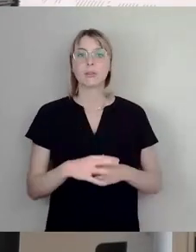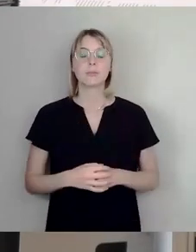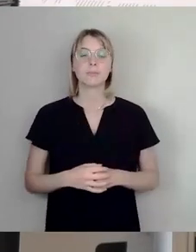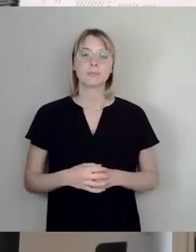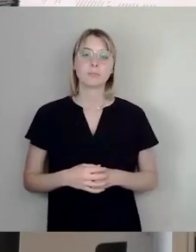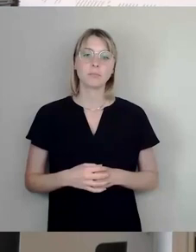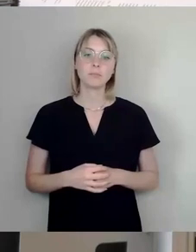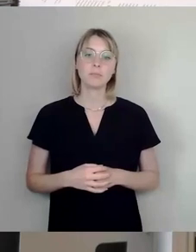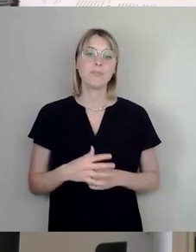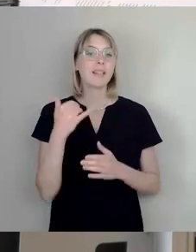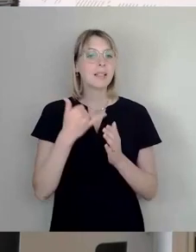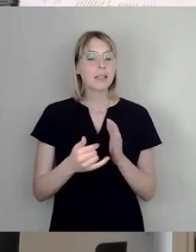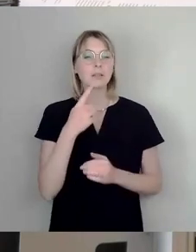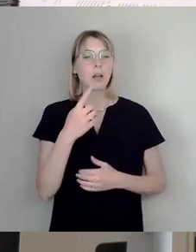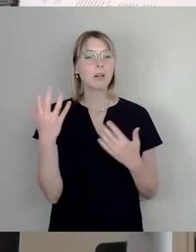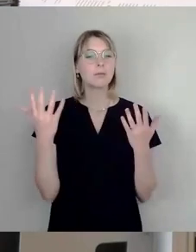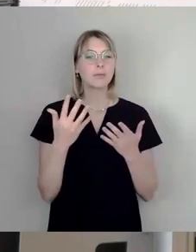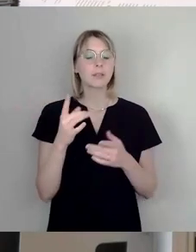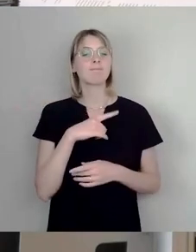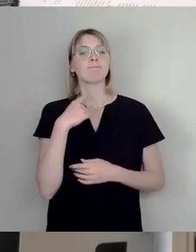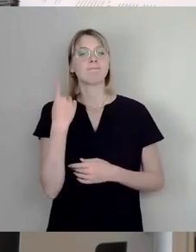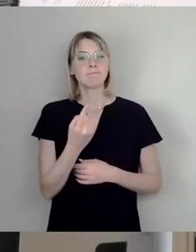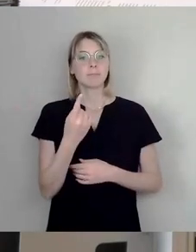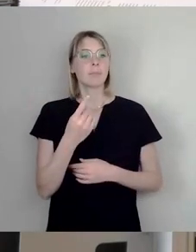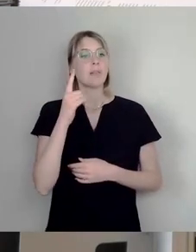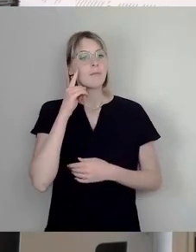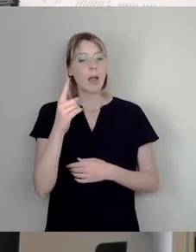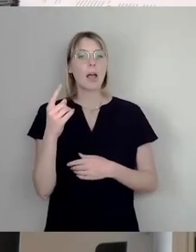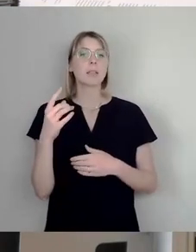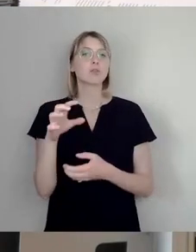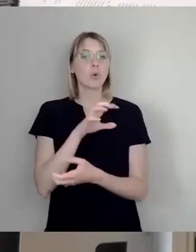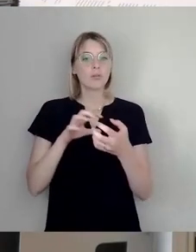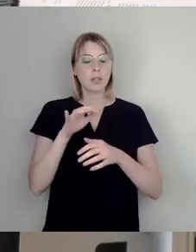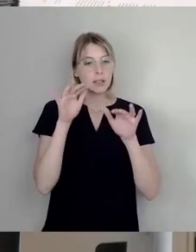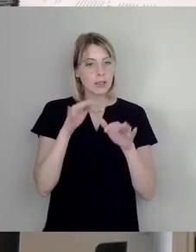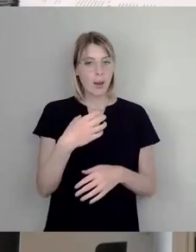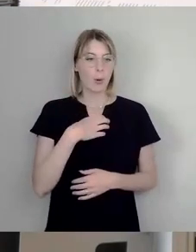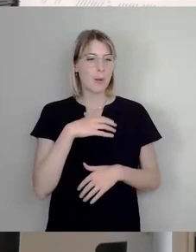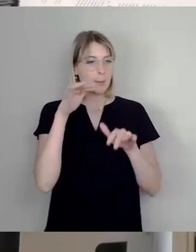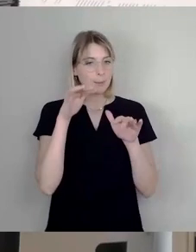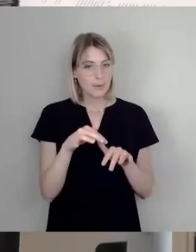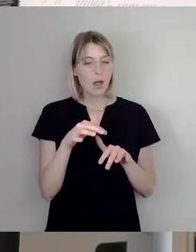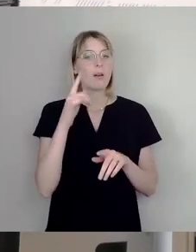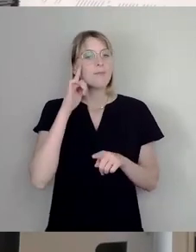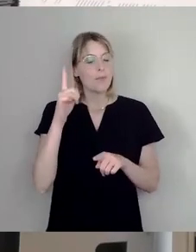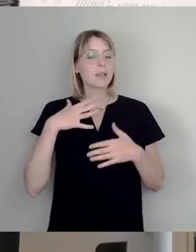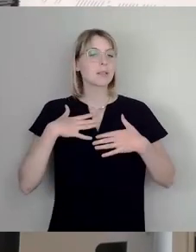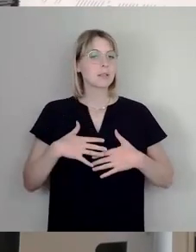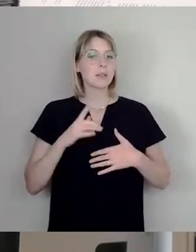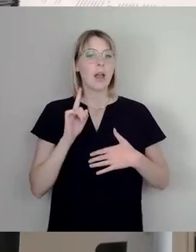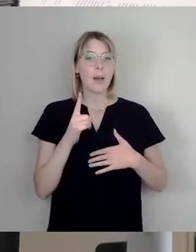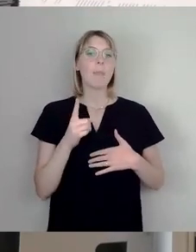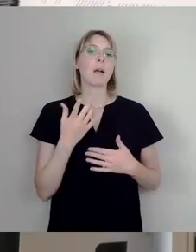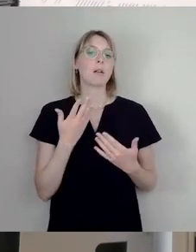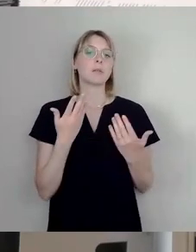auch wir die Augen vor den Konflikten und Problemen nicht verschließen, die das Veranstalten von Free Partys mit sich bringen.